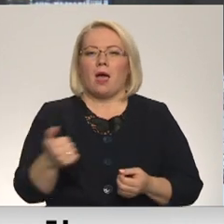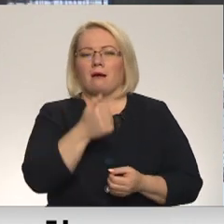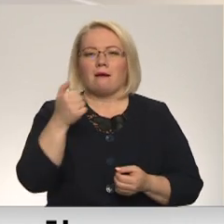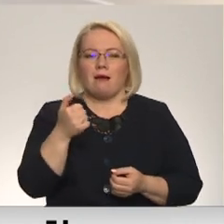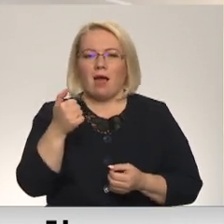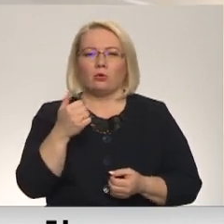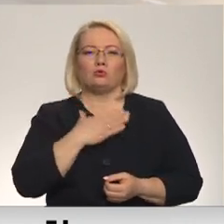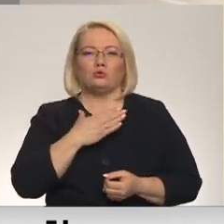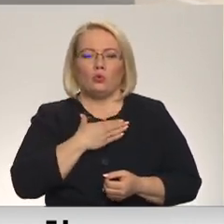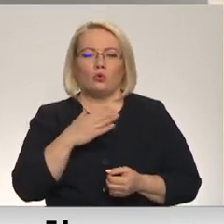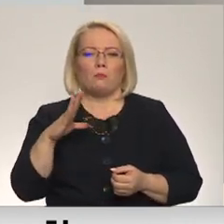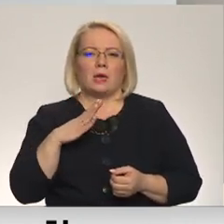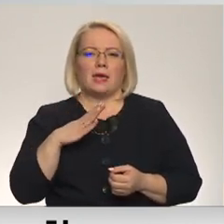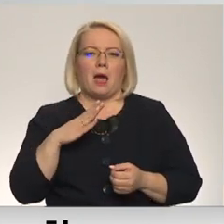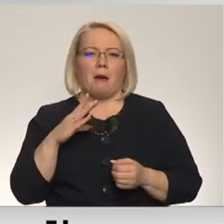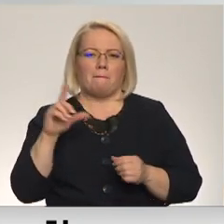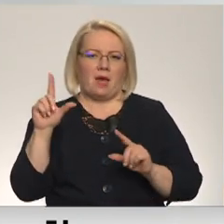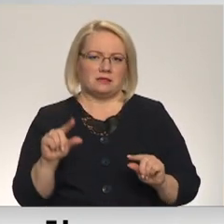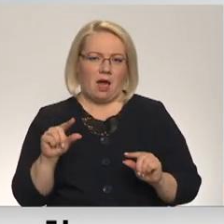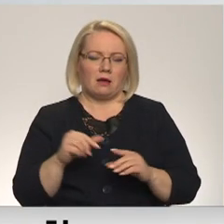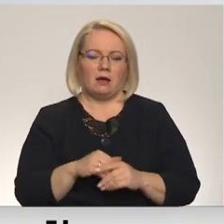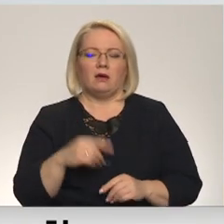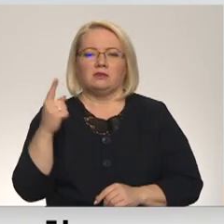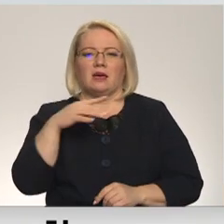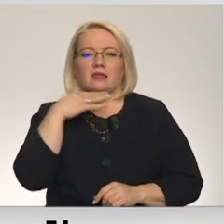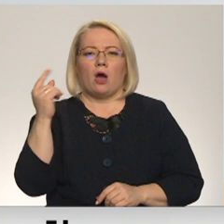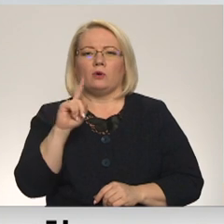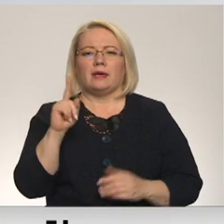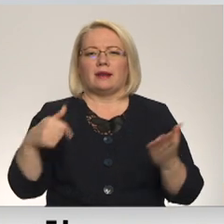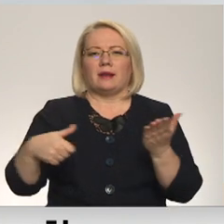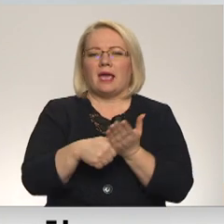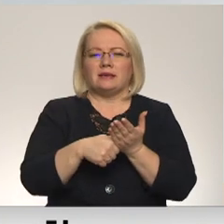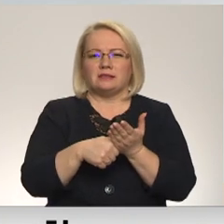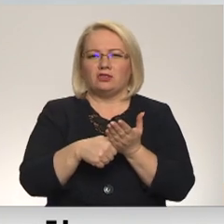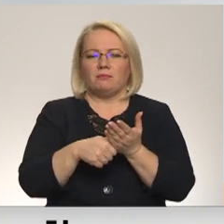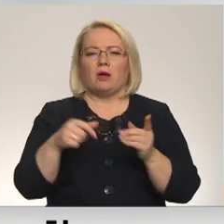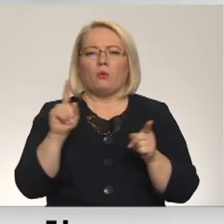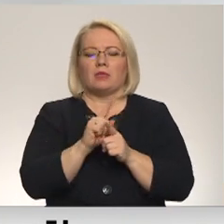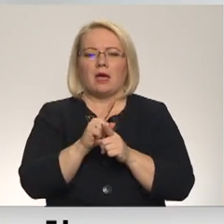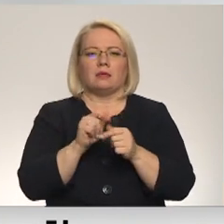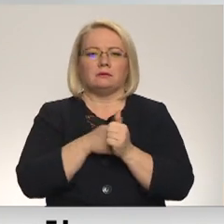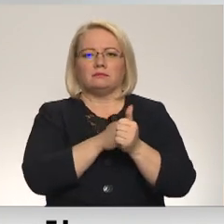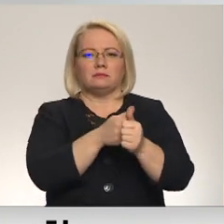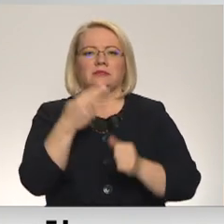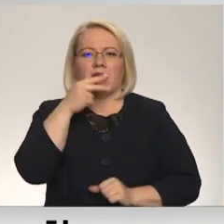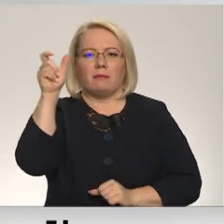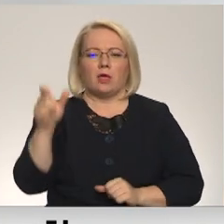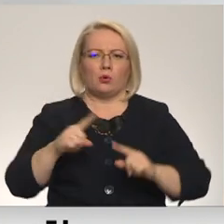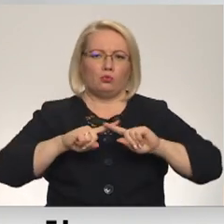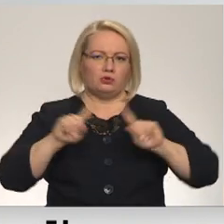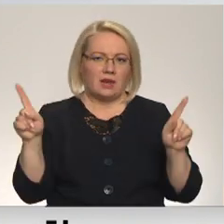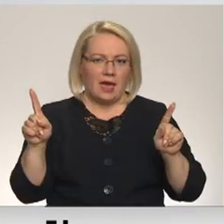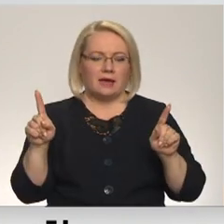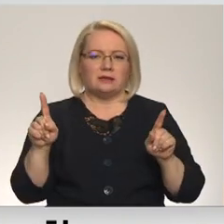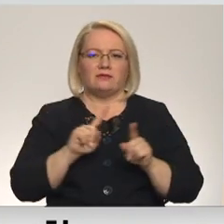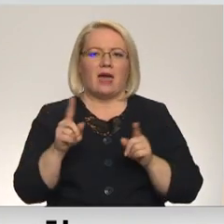mazāk. Un redz labi tomēr ir, ka daudziem ir tie reģistrētie čipi un tad skrien pakaļ saimnieki uzreiz, vai